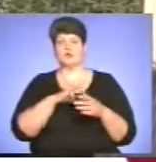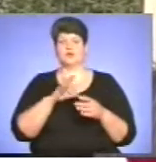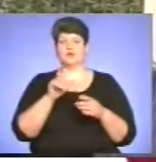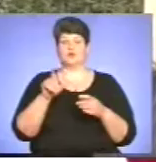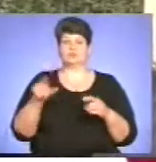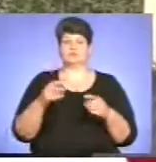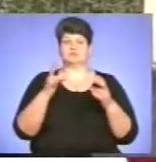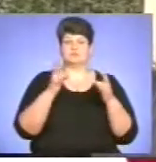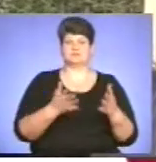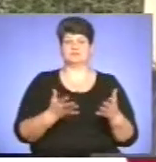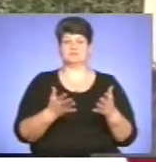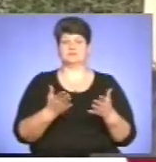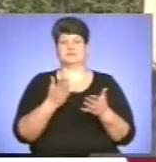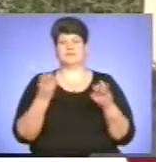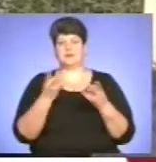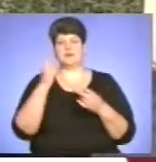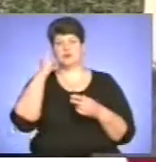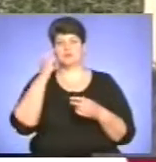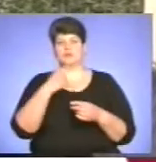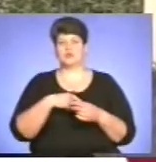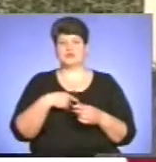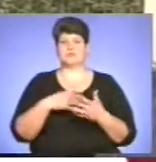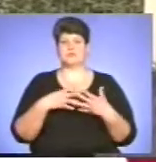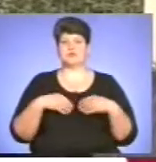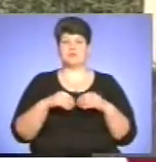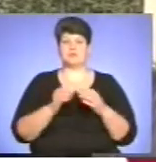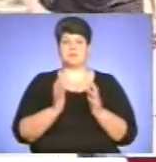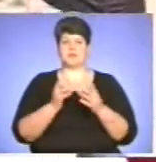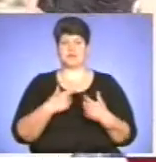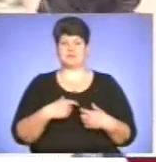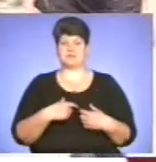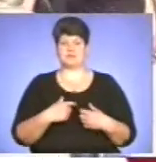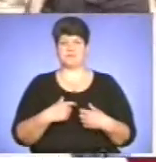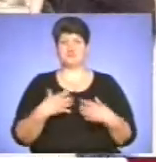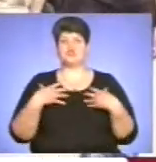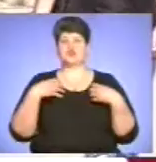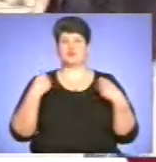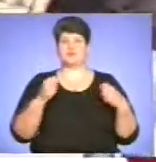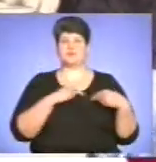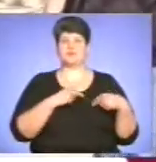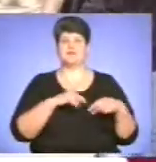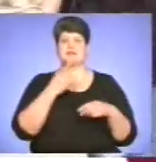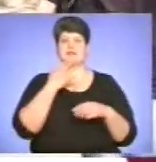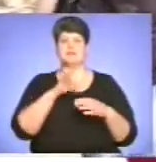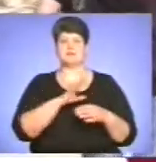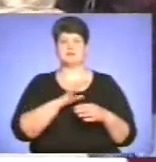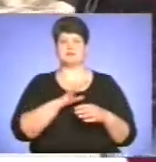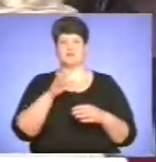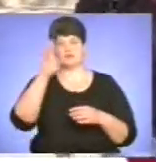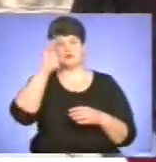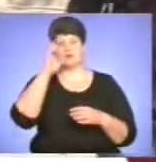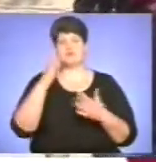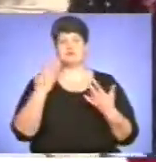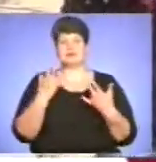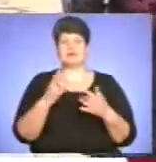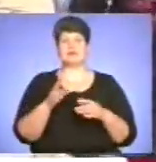їм треба думати про себе, про свої сім'ї і берегти себе. Здоров'я працівників – національне багатство держави, оскільки